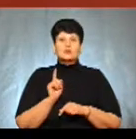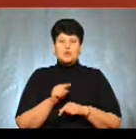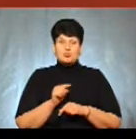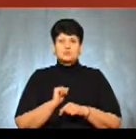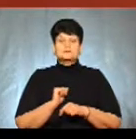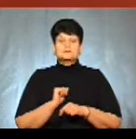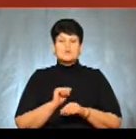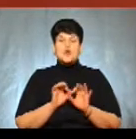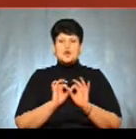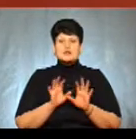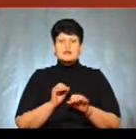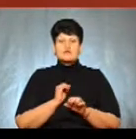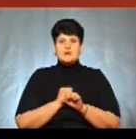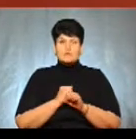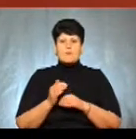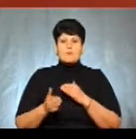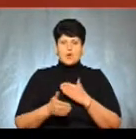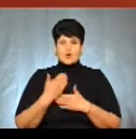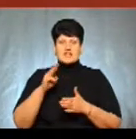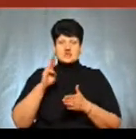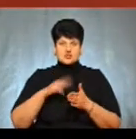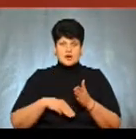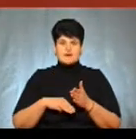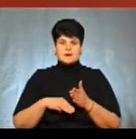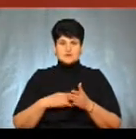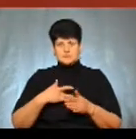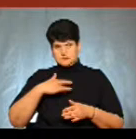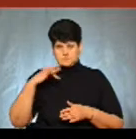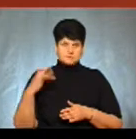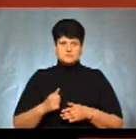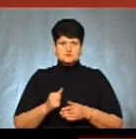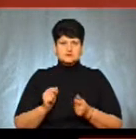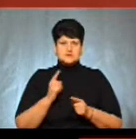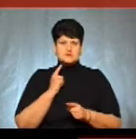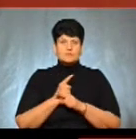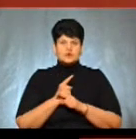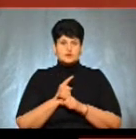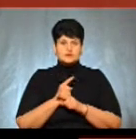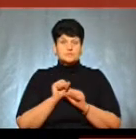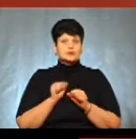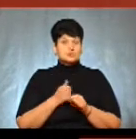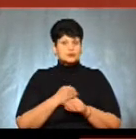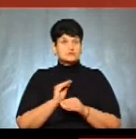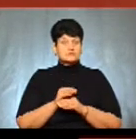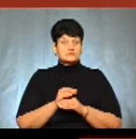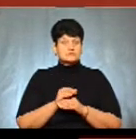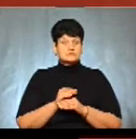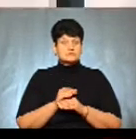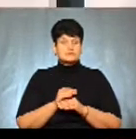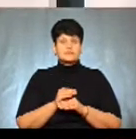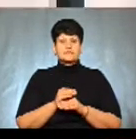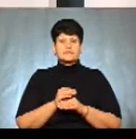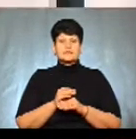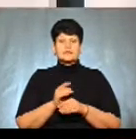Тому роз'яснювальна робота, покарання, штрафи і сувора заборона. Можливо, ви маєте щось додати, пане Андрій? Ну,